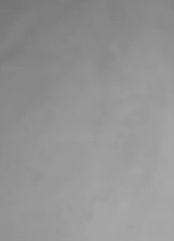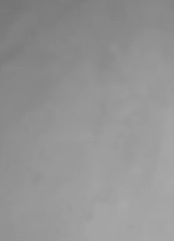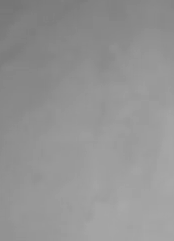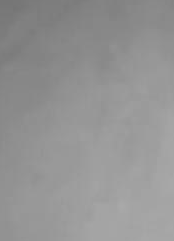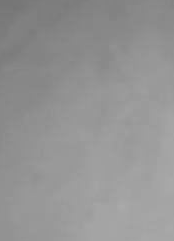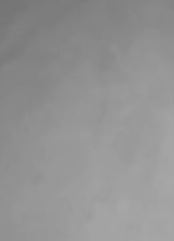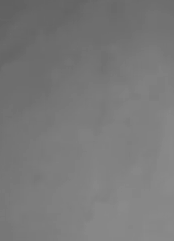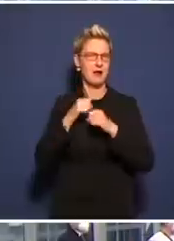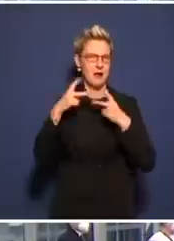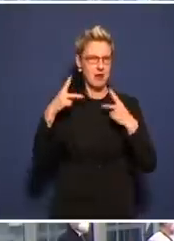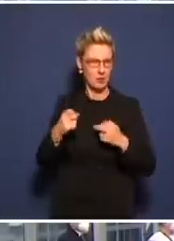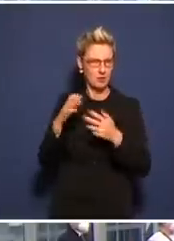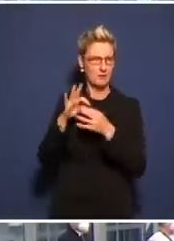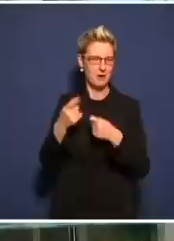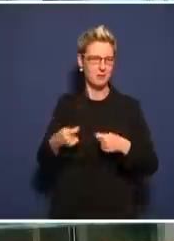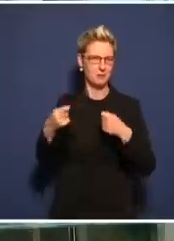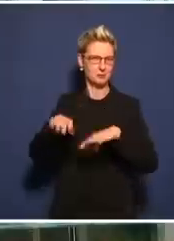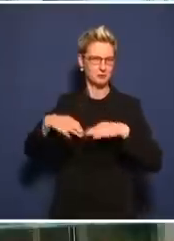Nächste Frage hat Herr Reitschuster.